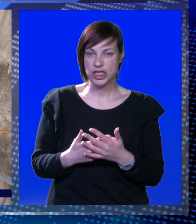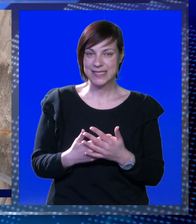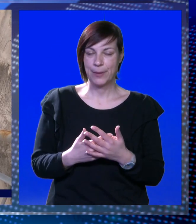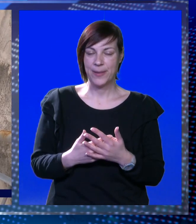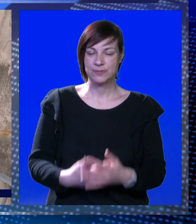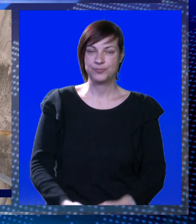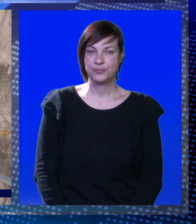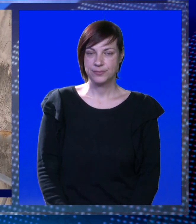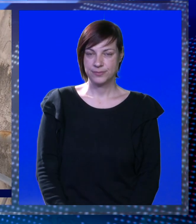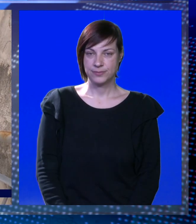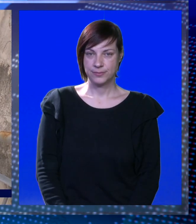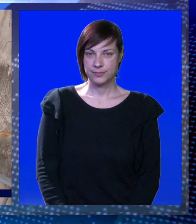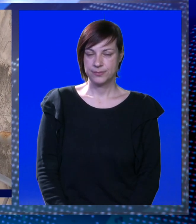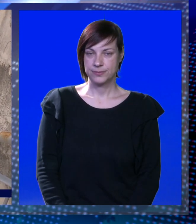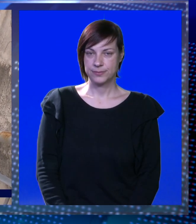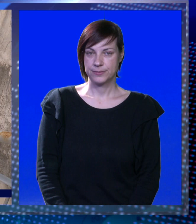mogućnostima.